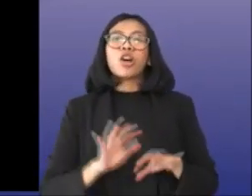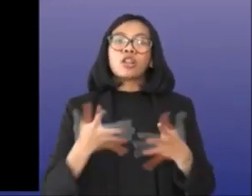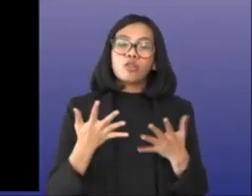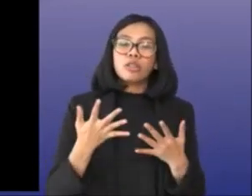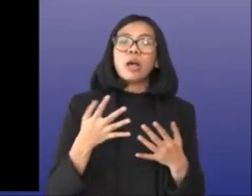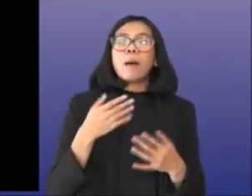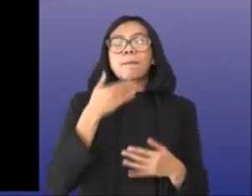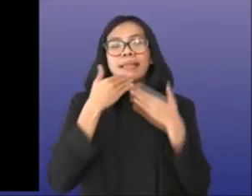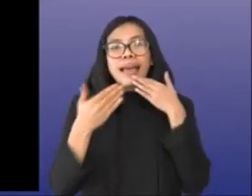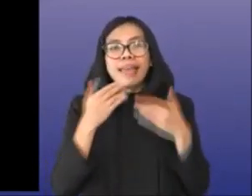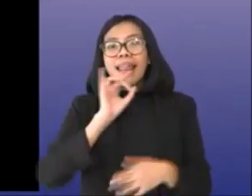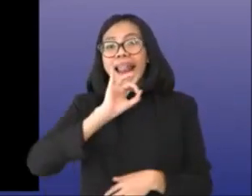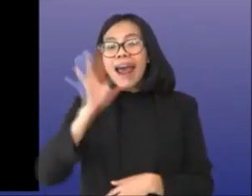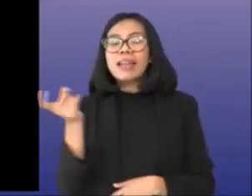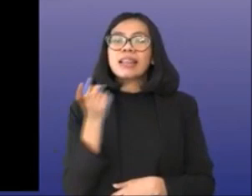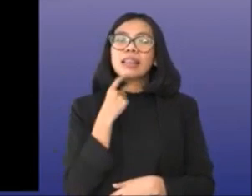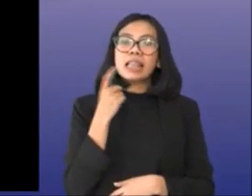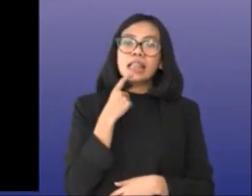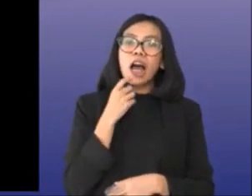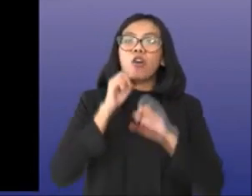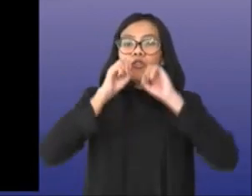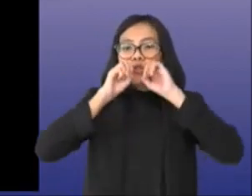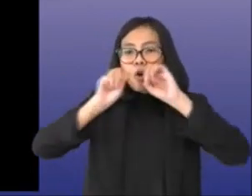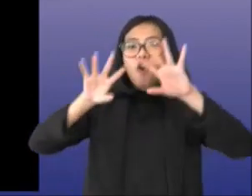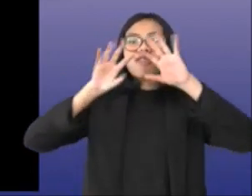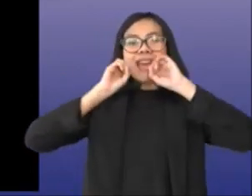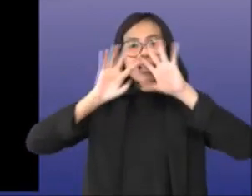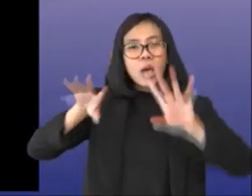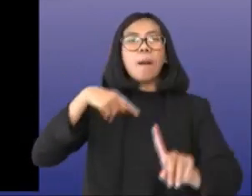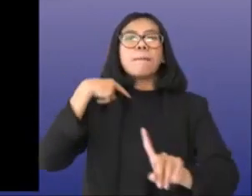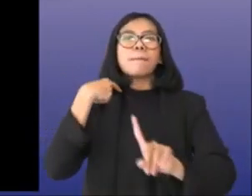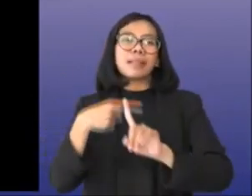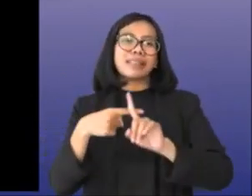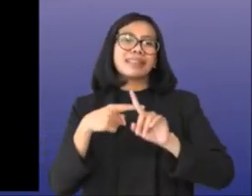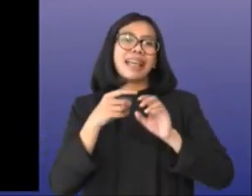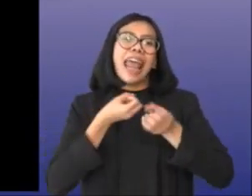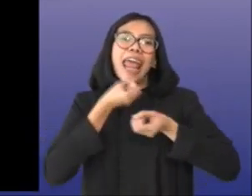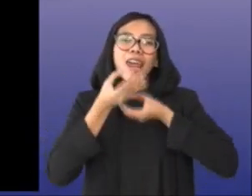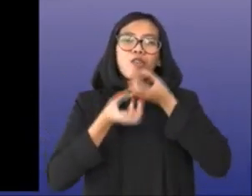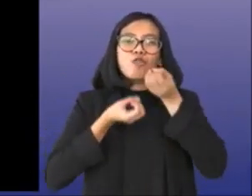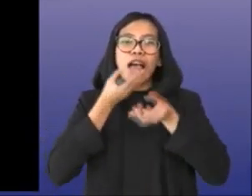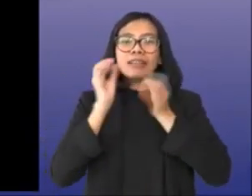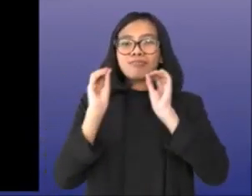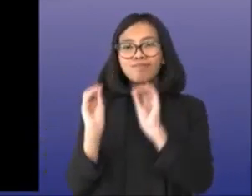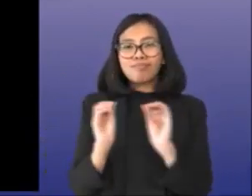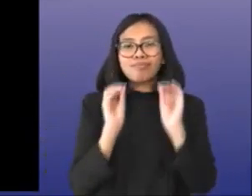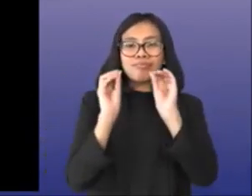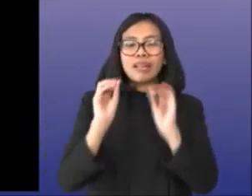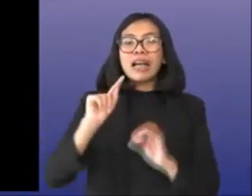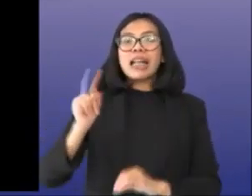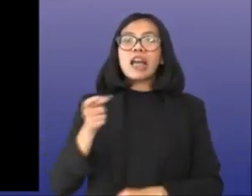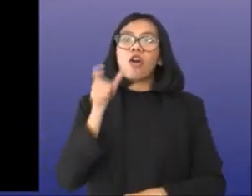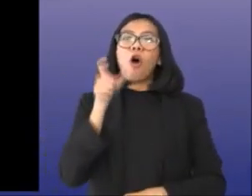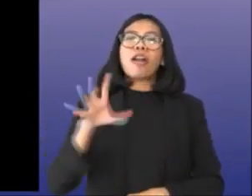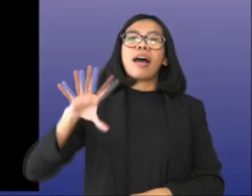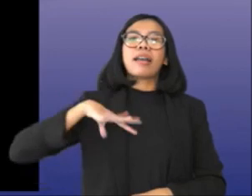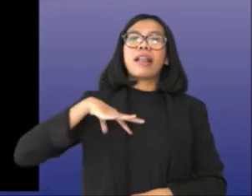sosialisasi dan edukasi yang dilakukan oleh relawan COVID-19.